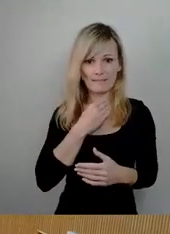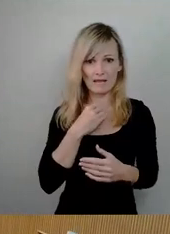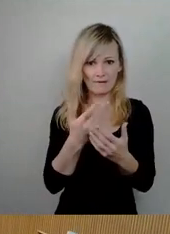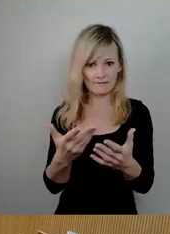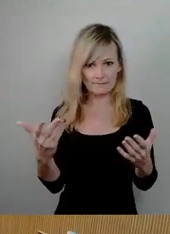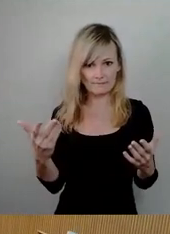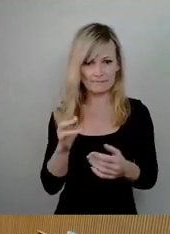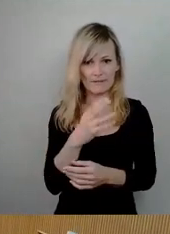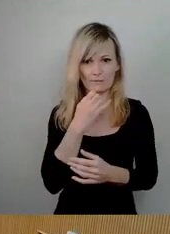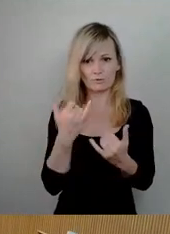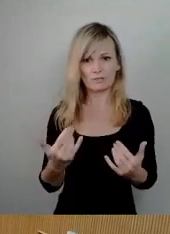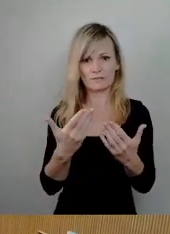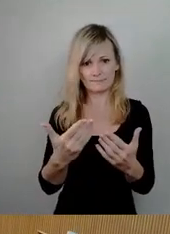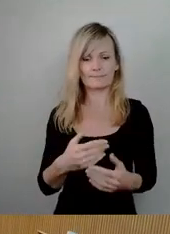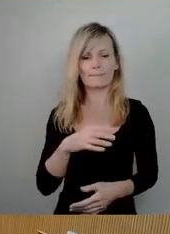Matthias Dietzer.